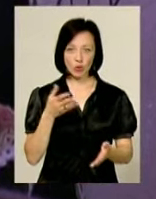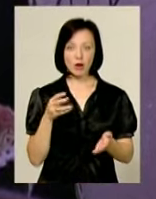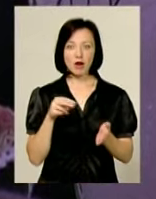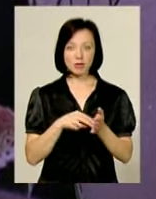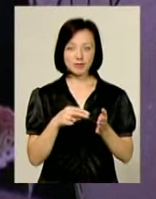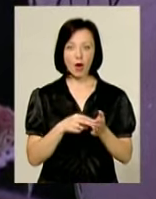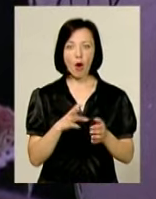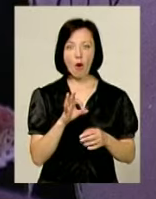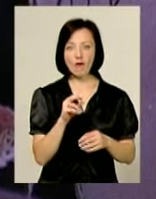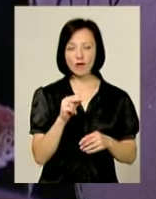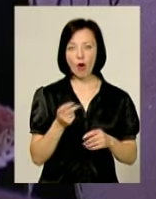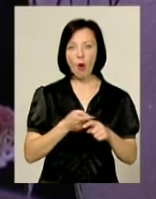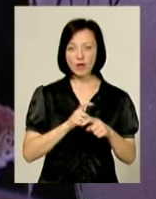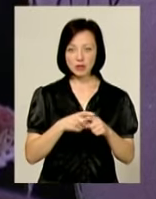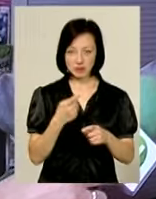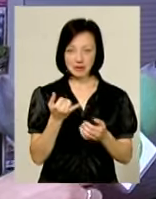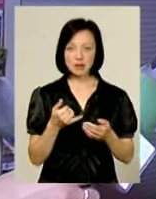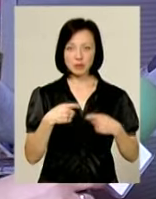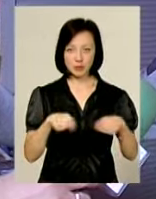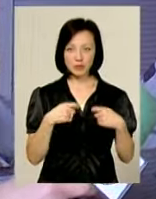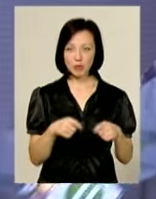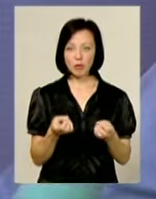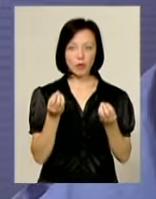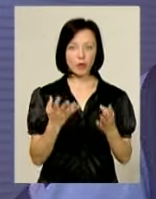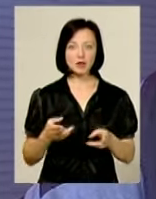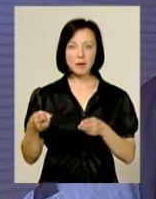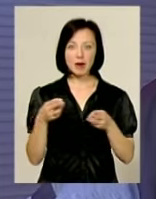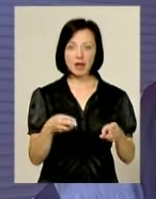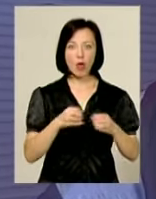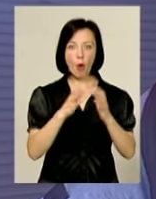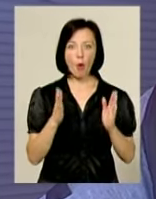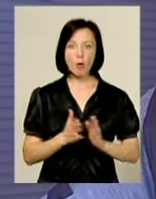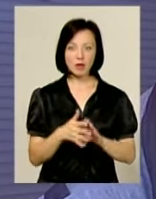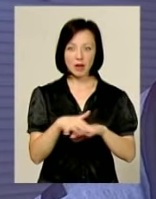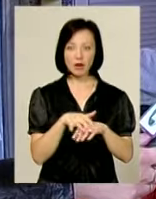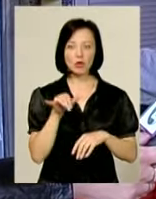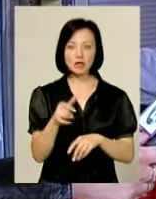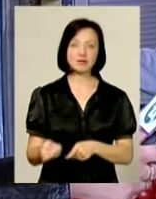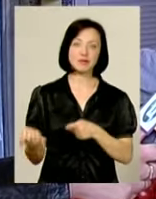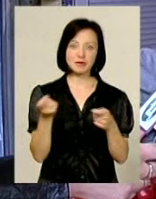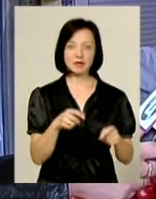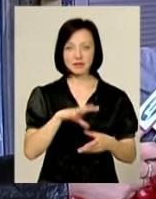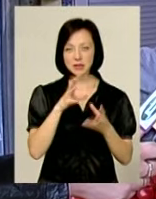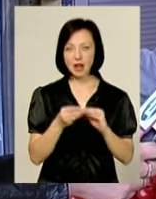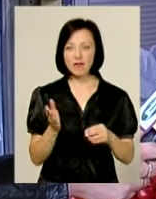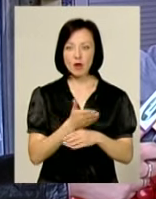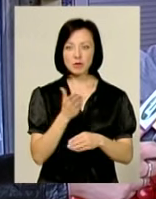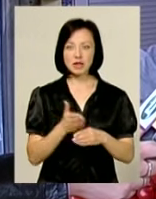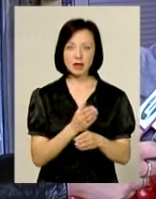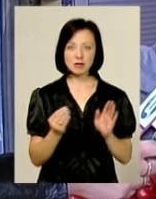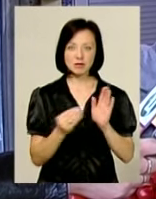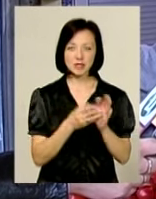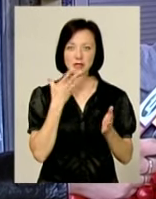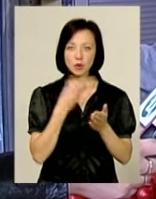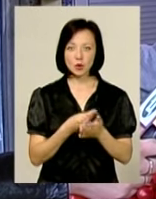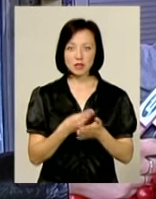«То ви перепродаєте?» «Ну так. Зараз проще просто приїхати на оптовий ринок і там вони все звозять. Вже виробники ставлять свою ціну,